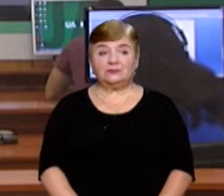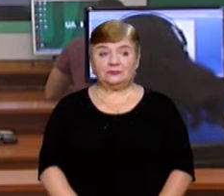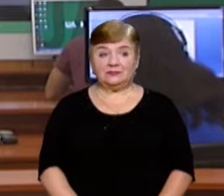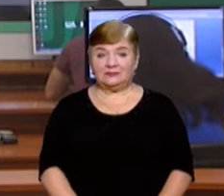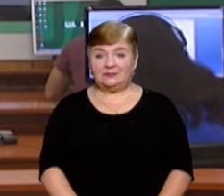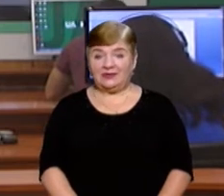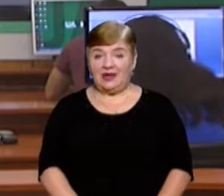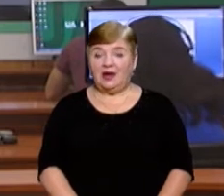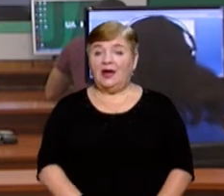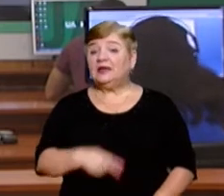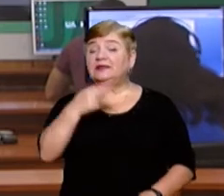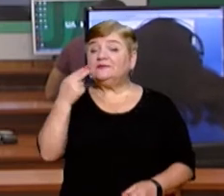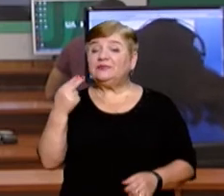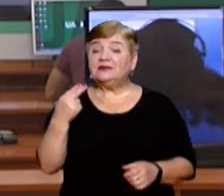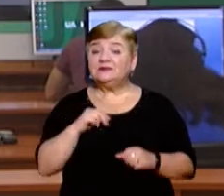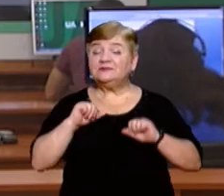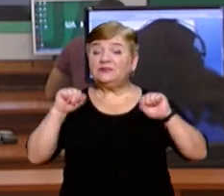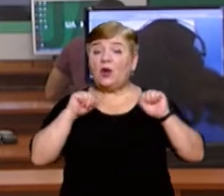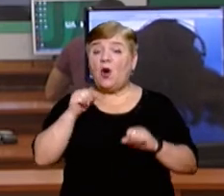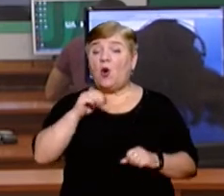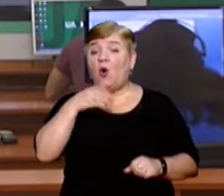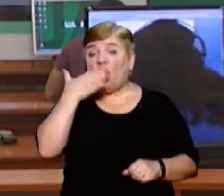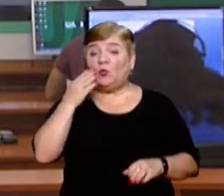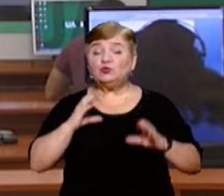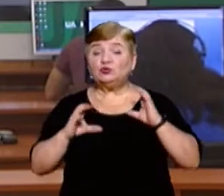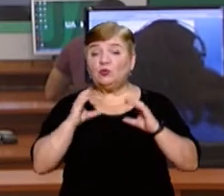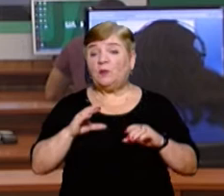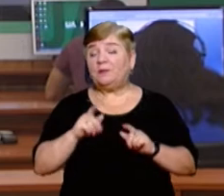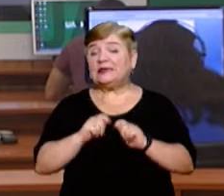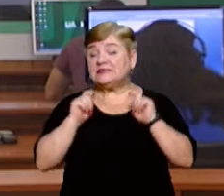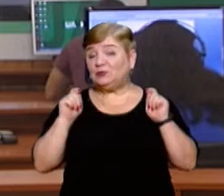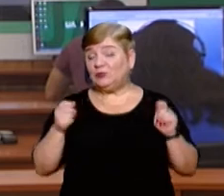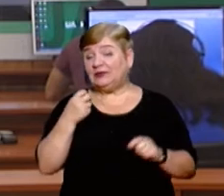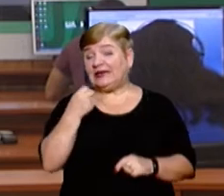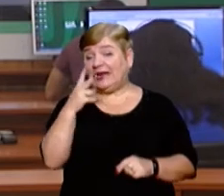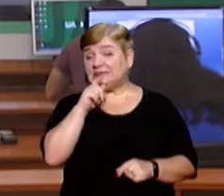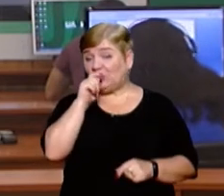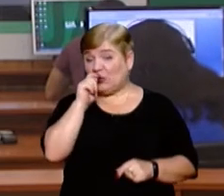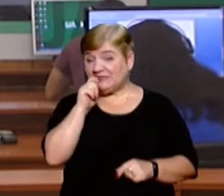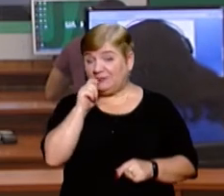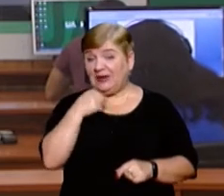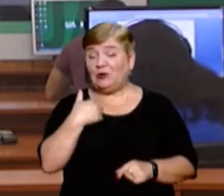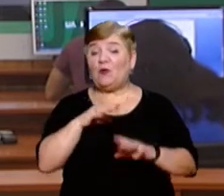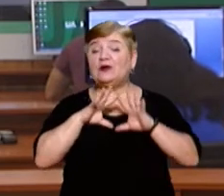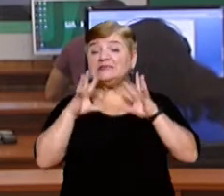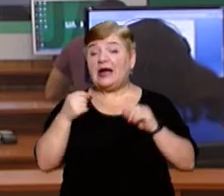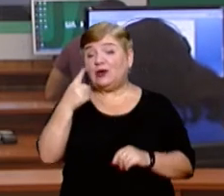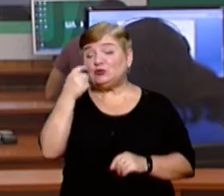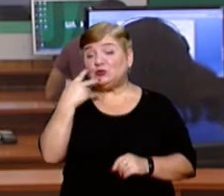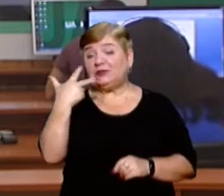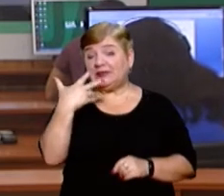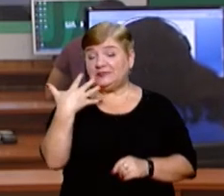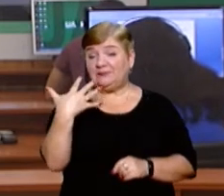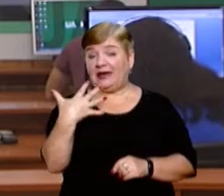Мурал, намальований на стіні спорткомплексу «Ужнобуровісник», презентують в Ужгороді 13 серпня. Його загальна площа – 135